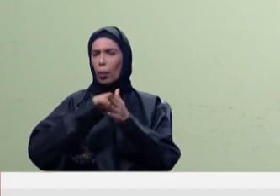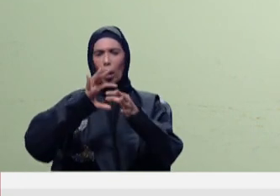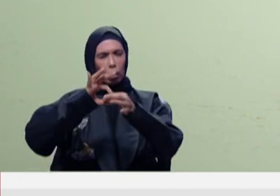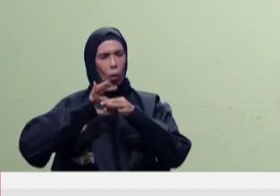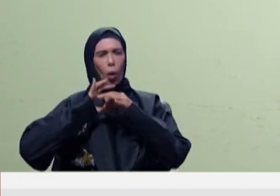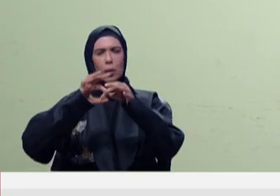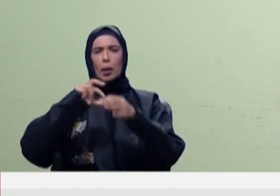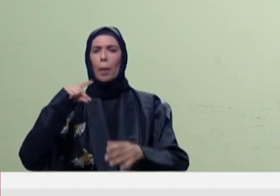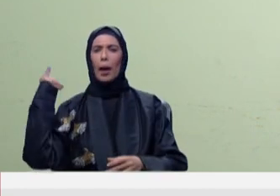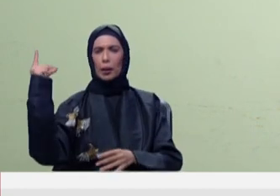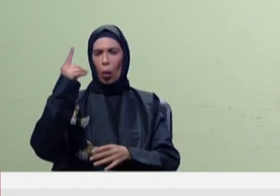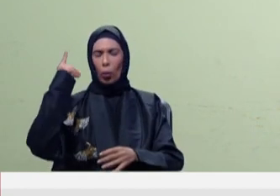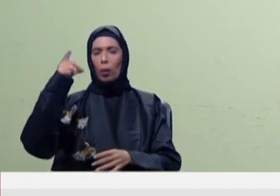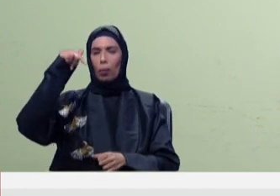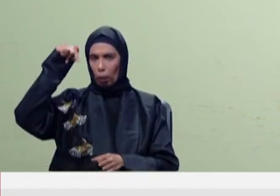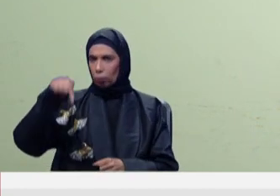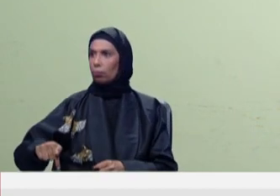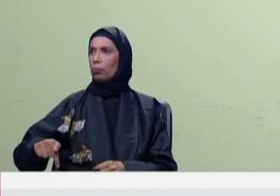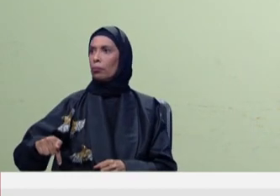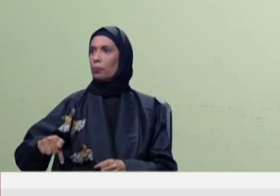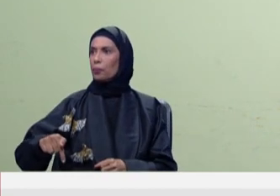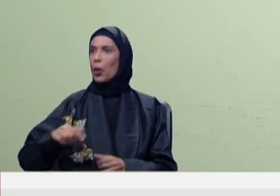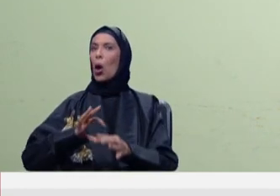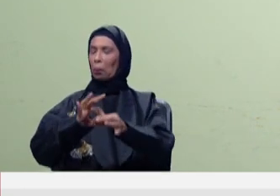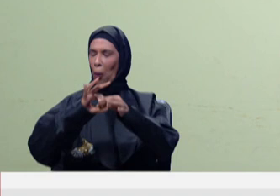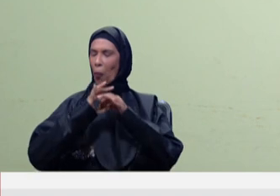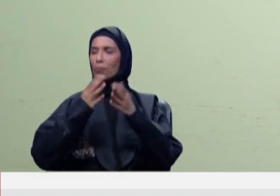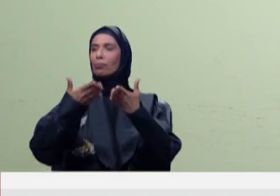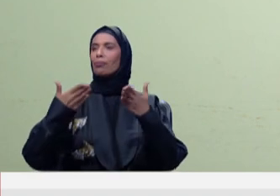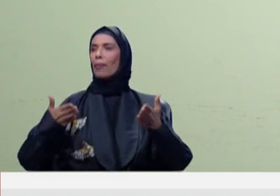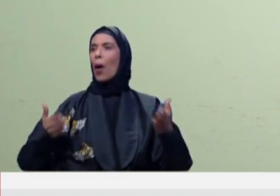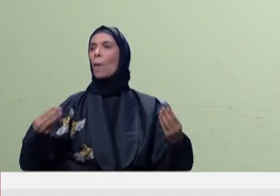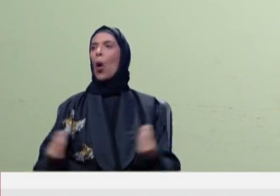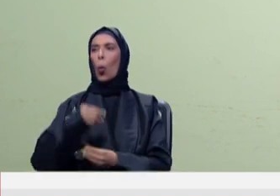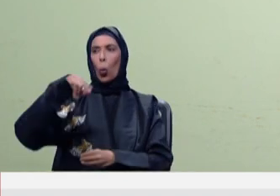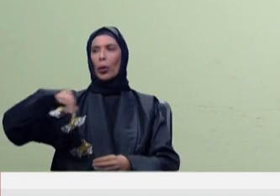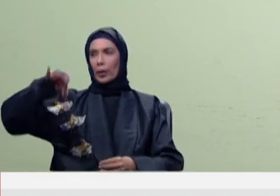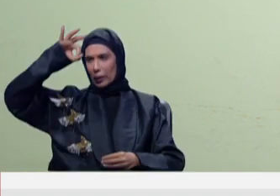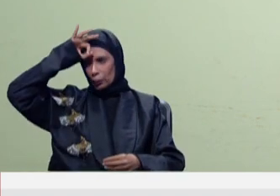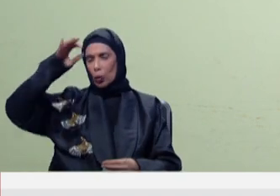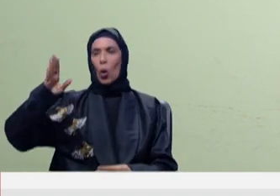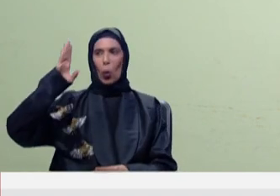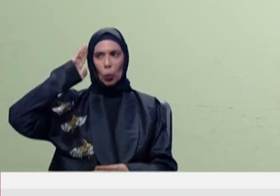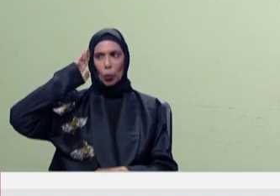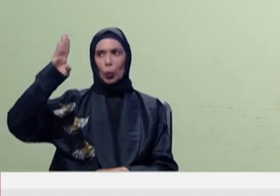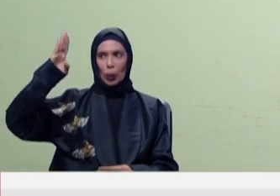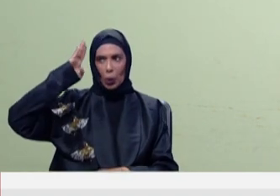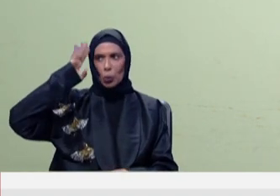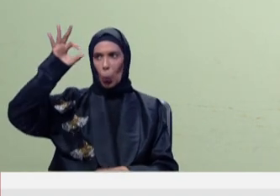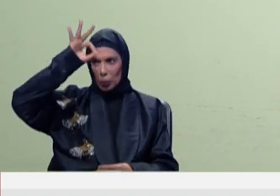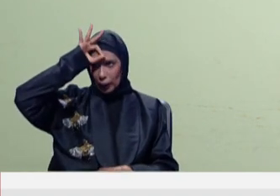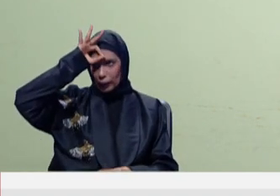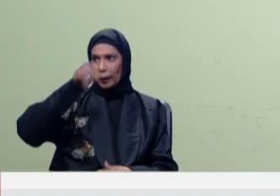الطوارئ أما الآن فأصبح التواصل أسهل مع وزارة الداخلية فشكرا لوزارة الداخلية